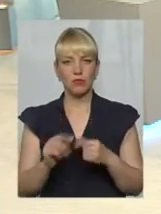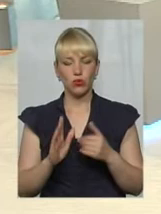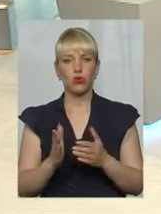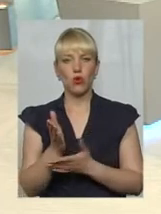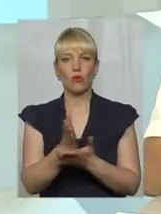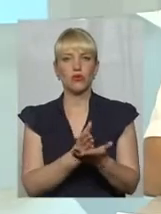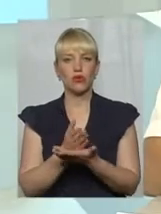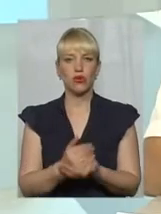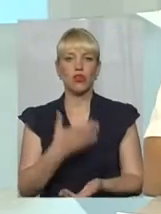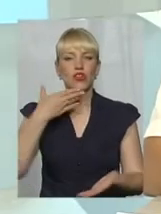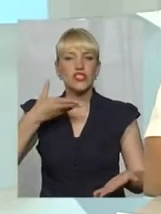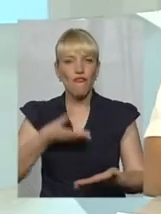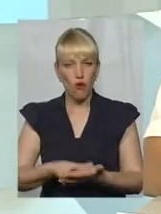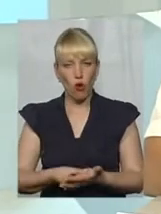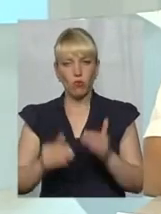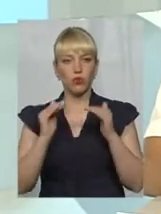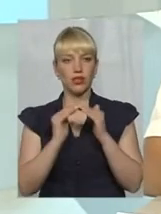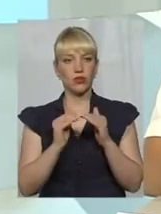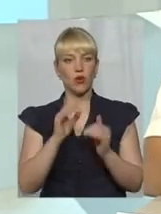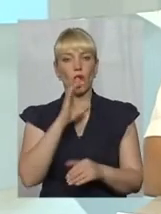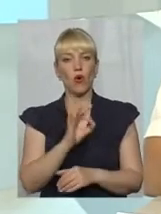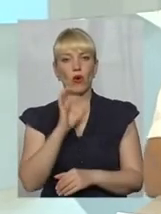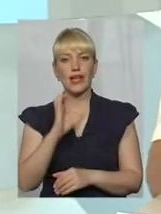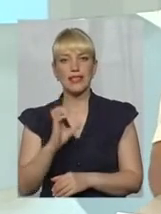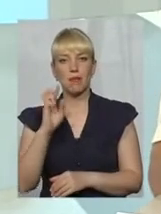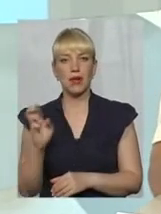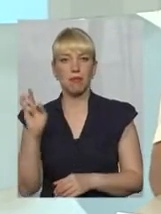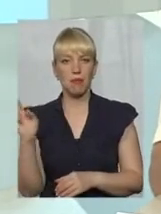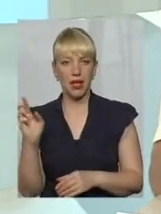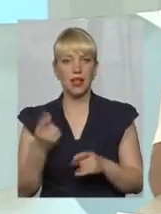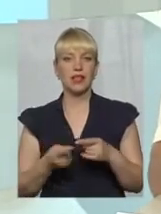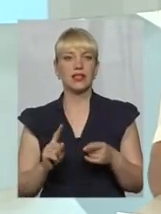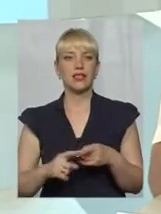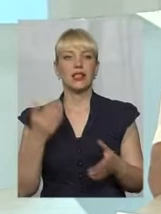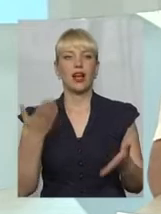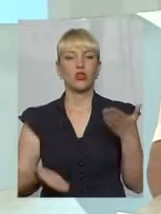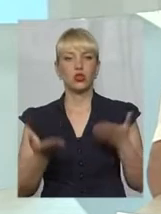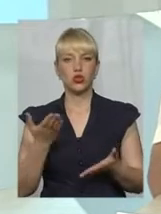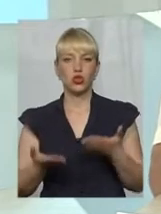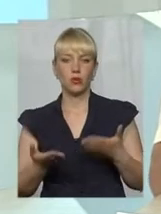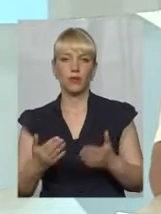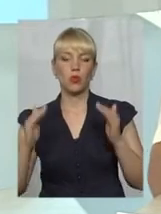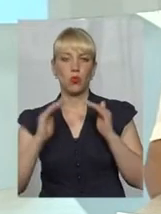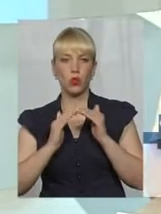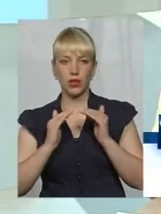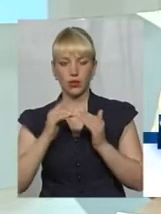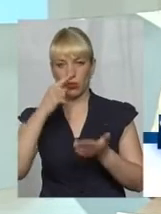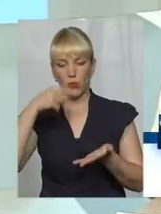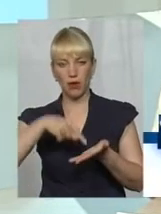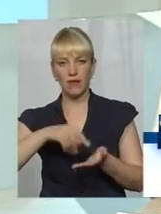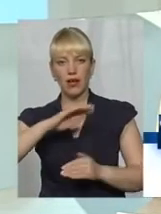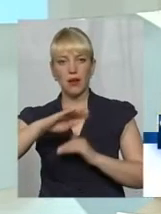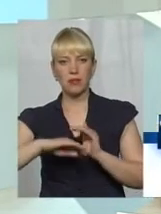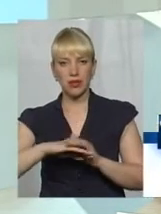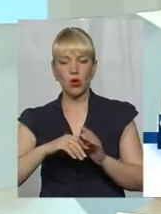свого будинку. Тобто, ОСББ, якщо, ну скажімо так, якщо будинок попав під управляючу